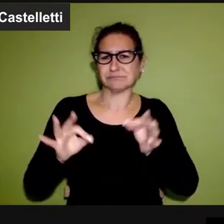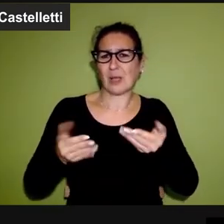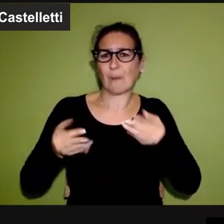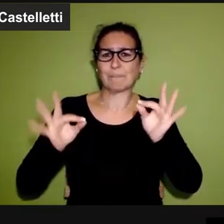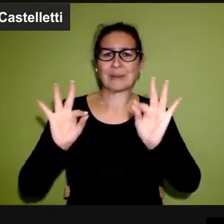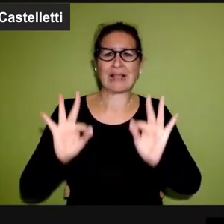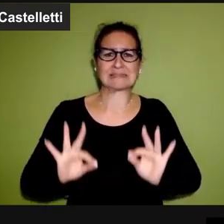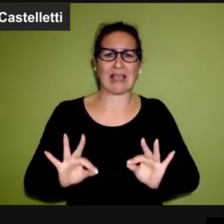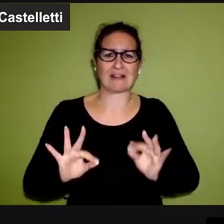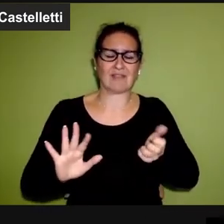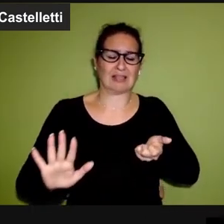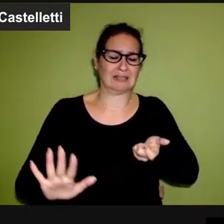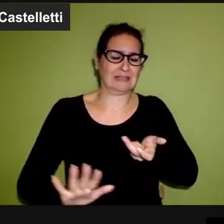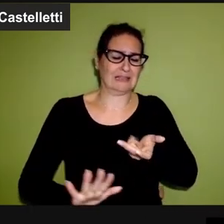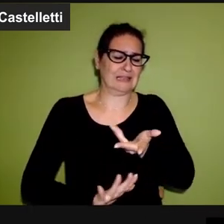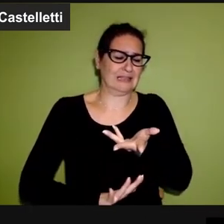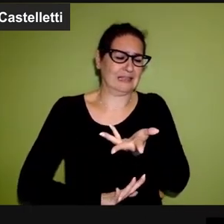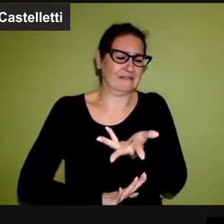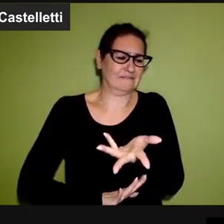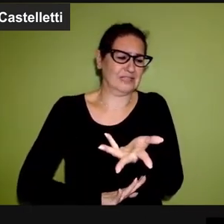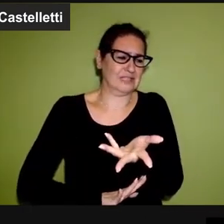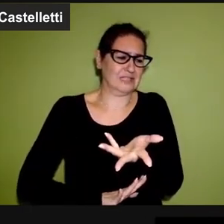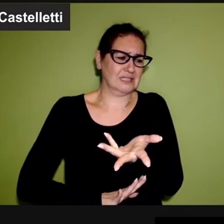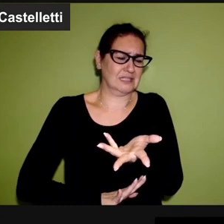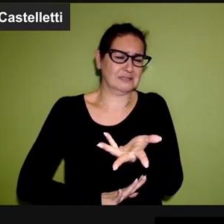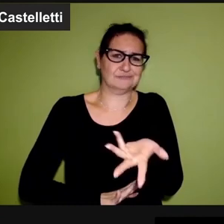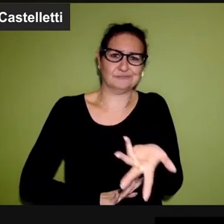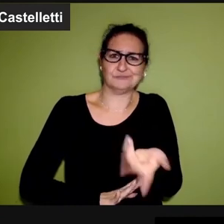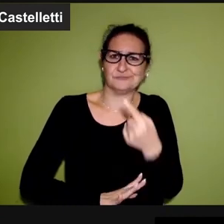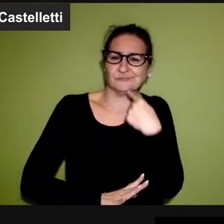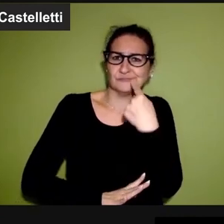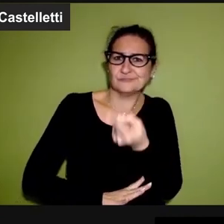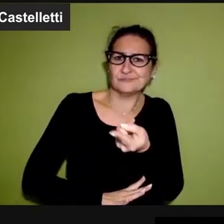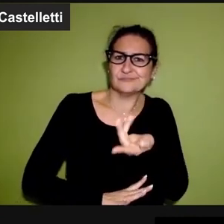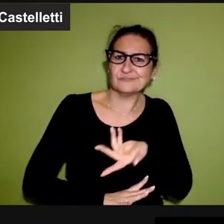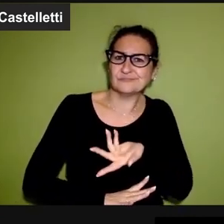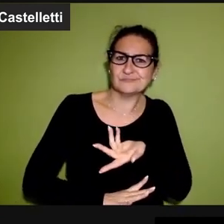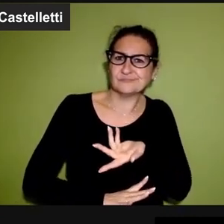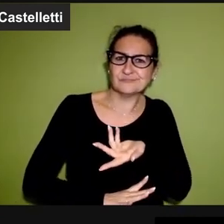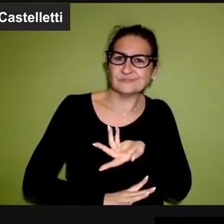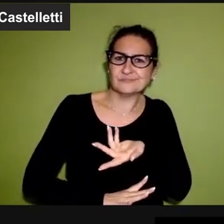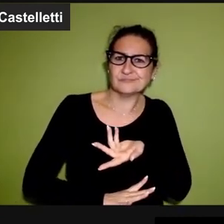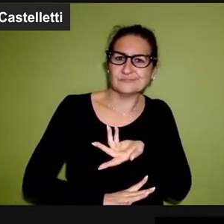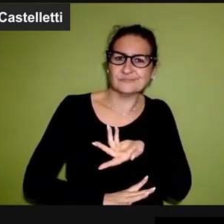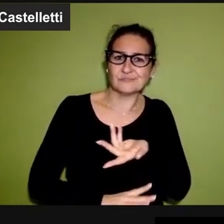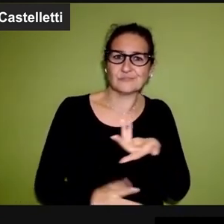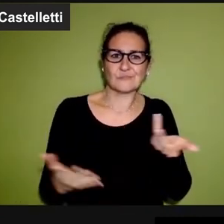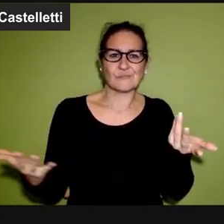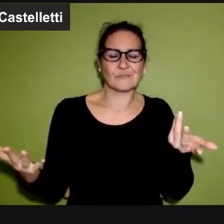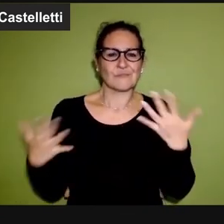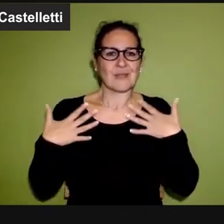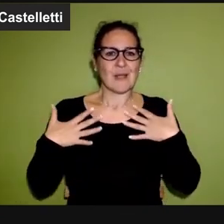quintali di preservativi. Ecco, questo per dire che in fatto di